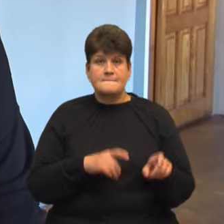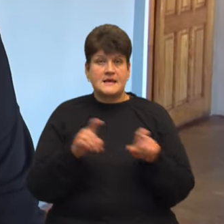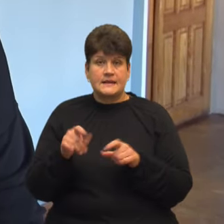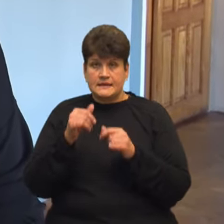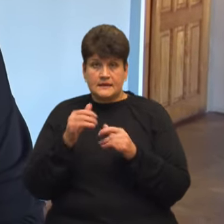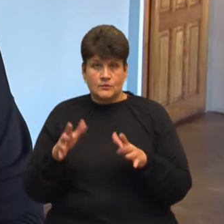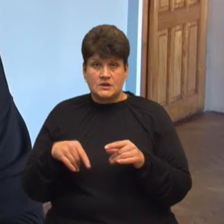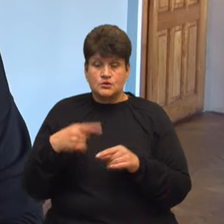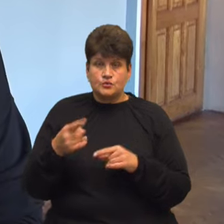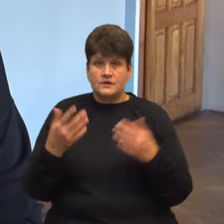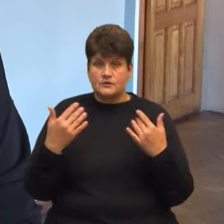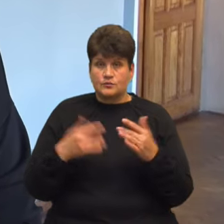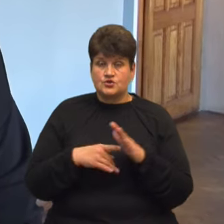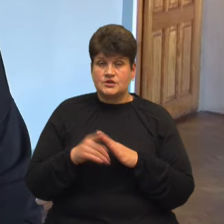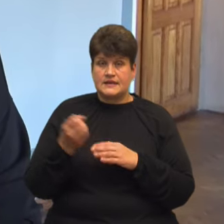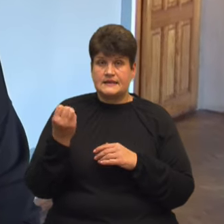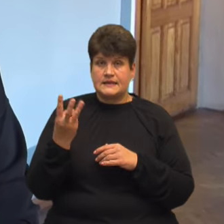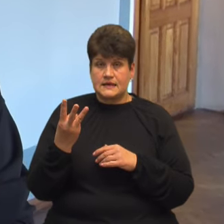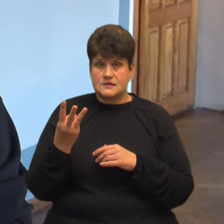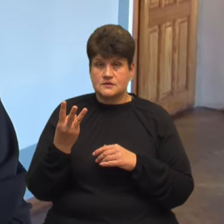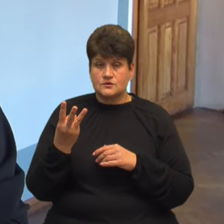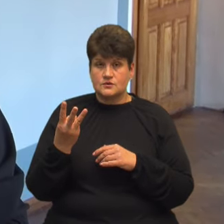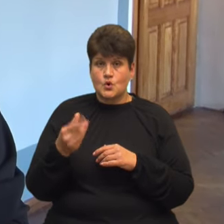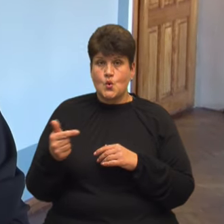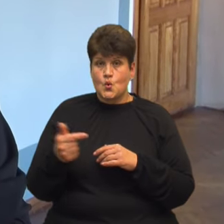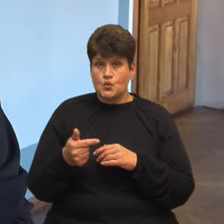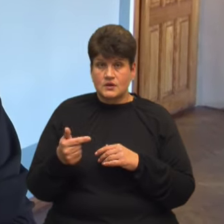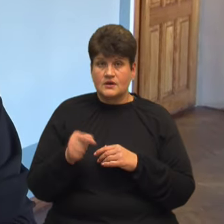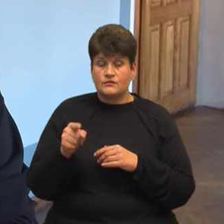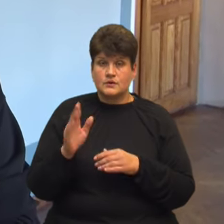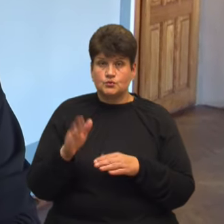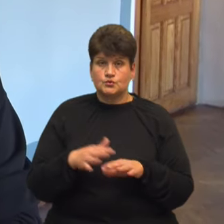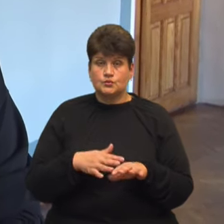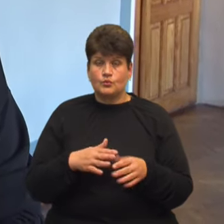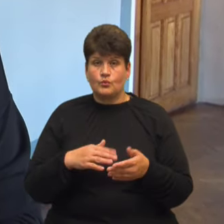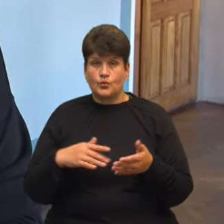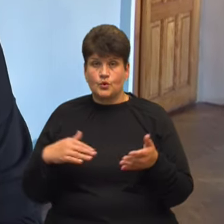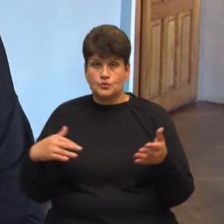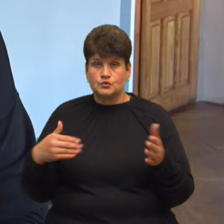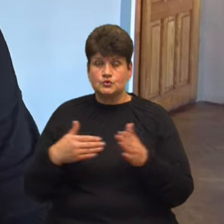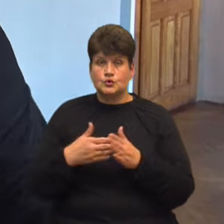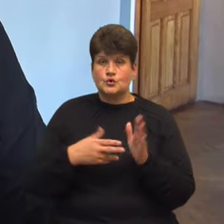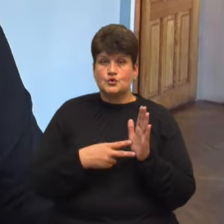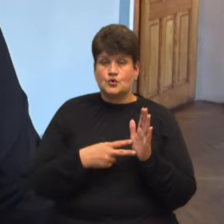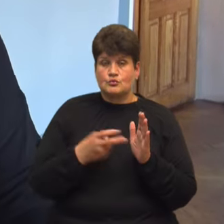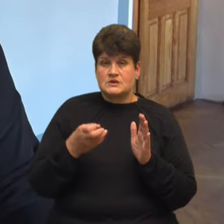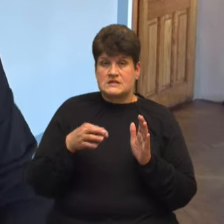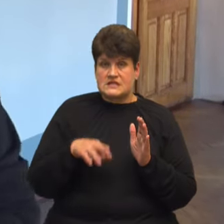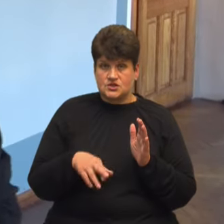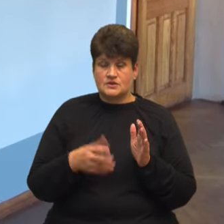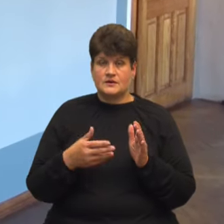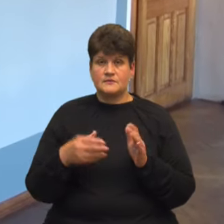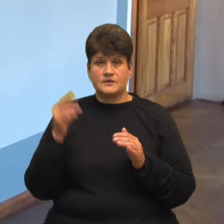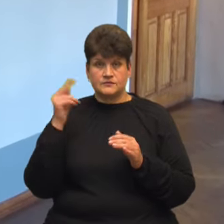наступні канікули починаються з 13 грудня І вони будуть тривати до 7 січня Ми відучувалися,